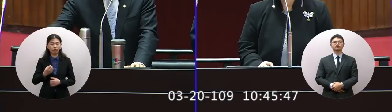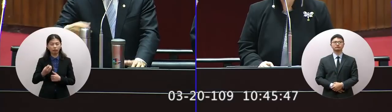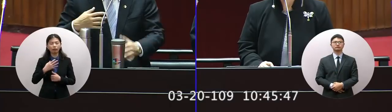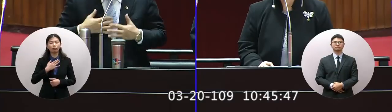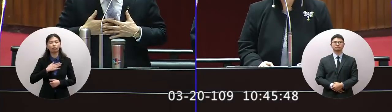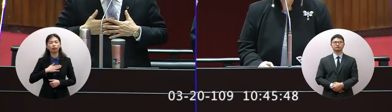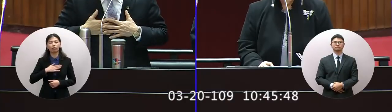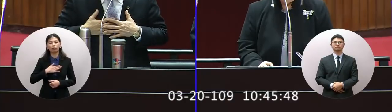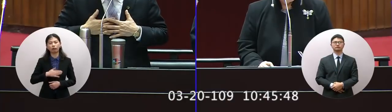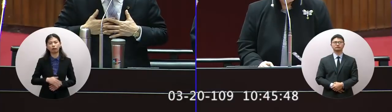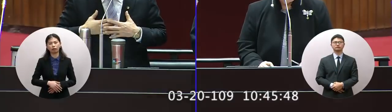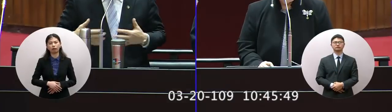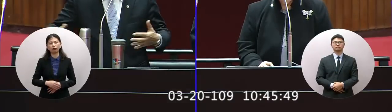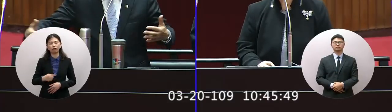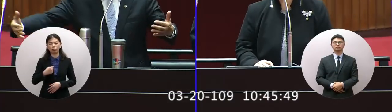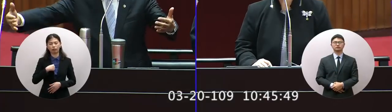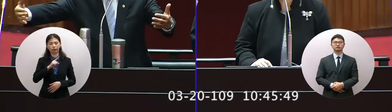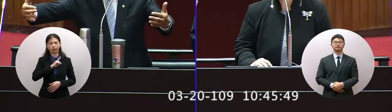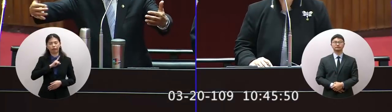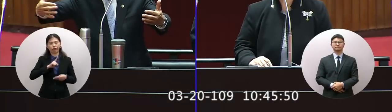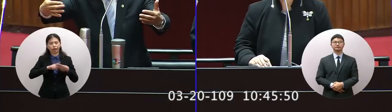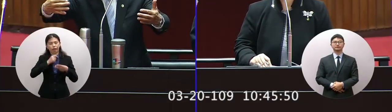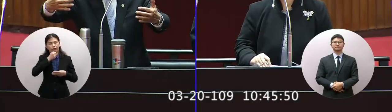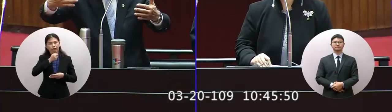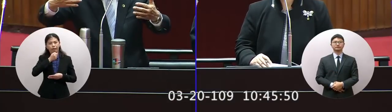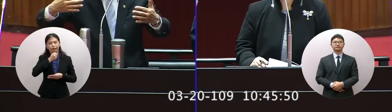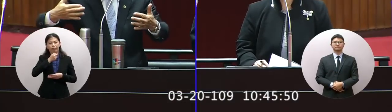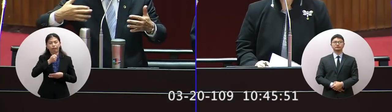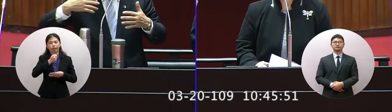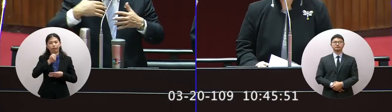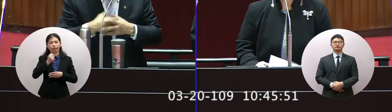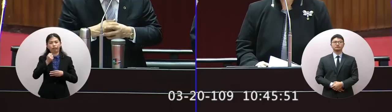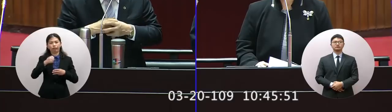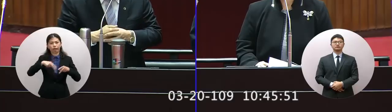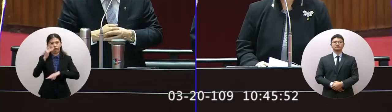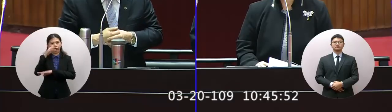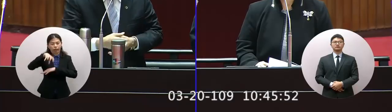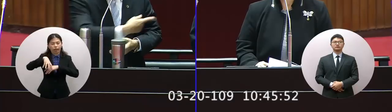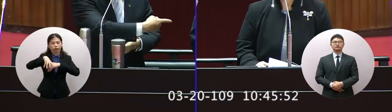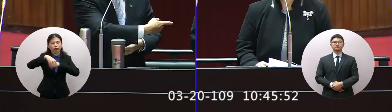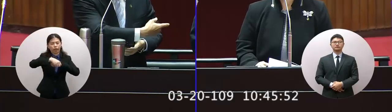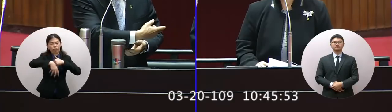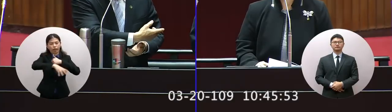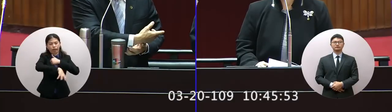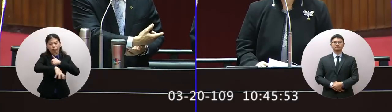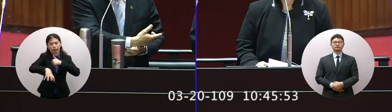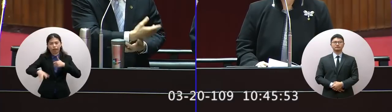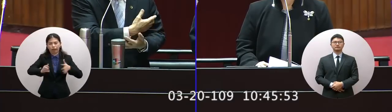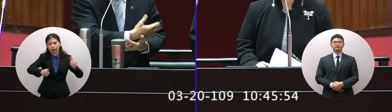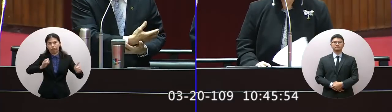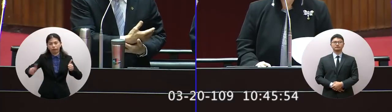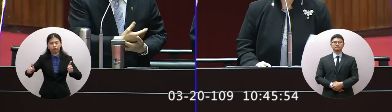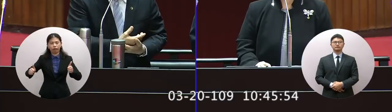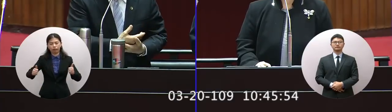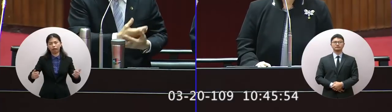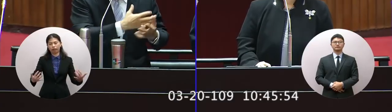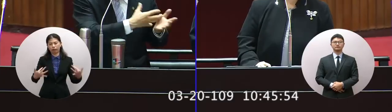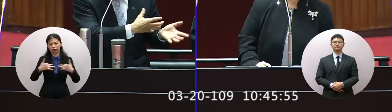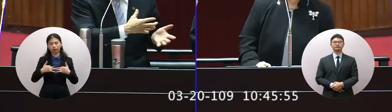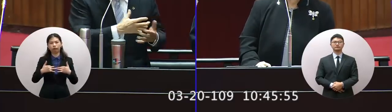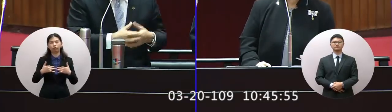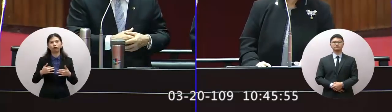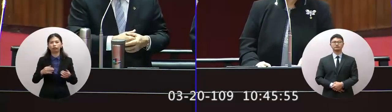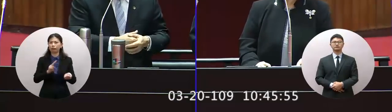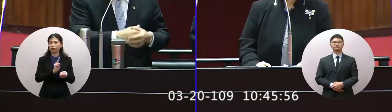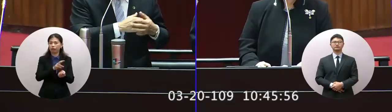這裡我剛才請主主席這裡的相關部會 首長總來包括您部長代表交通